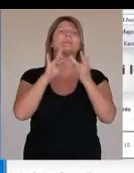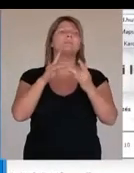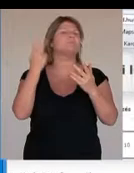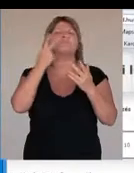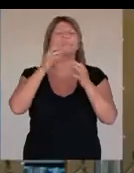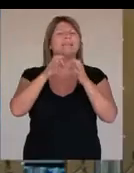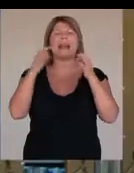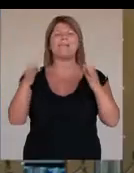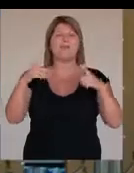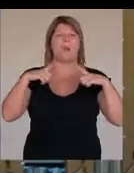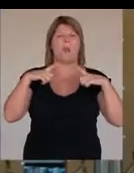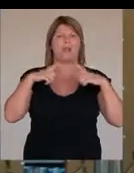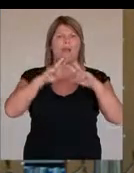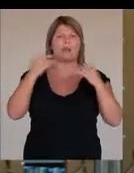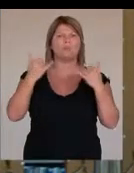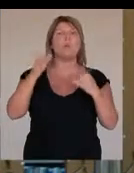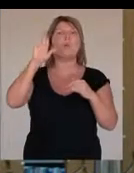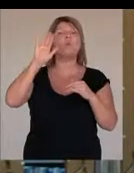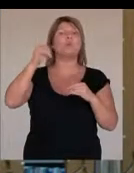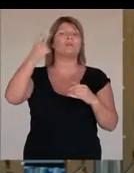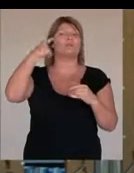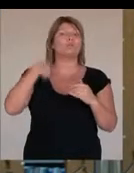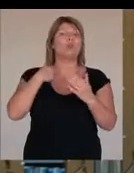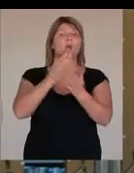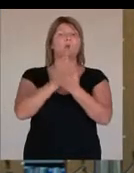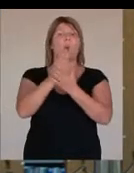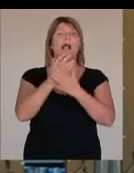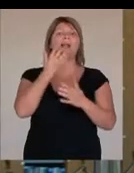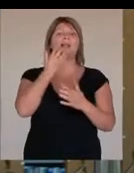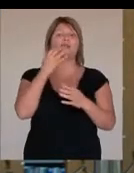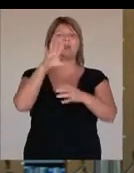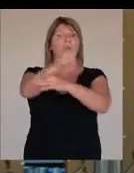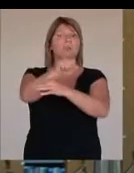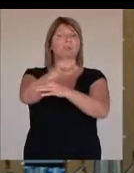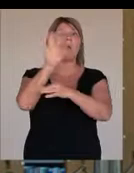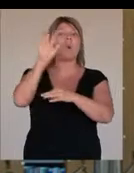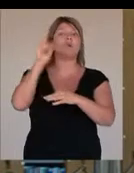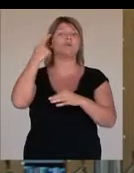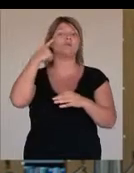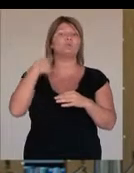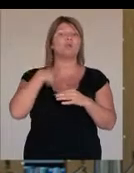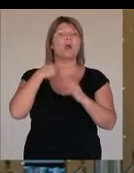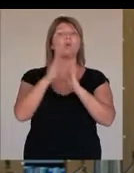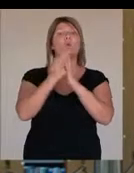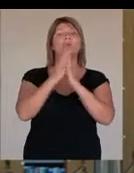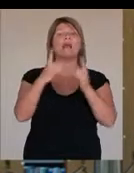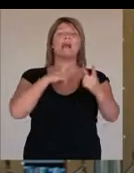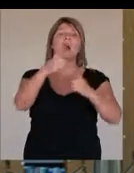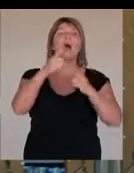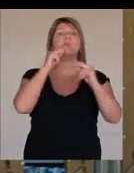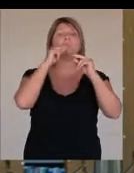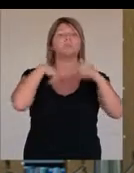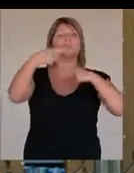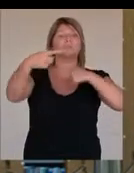egy teljesen nyilvánvaló elvárás most már, hogy otthonról tudjak szolgáltatásokat igénybe venni, otthonról tudjak könyvtárral